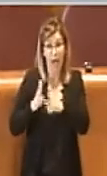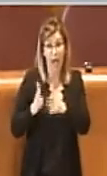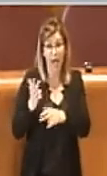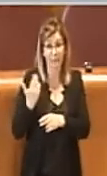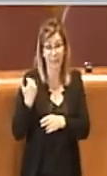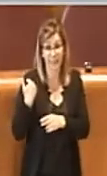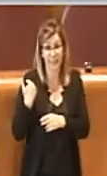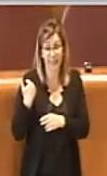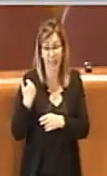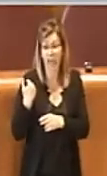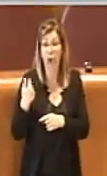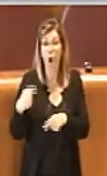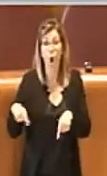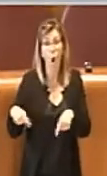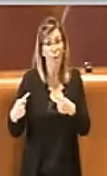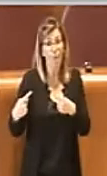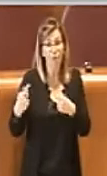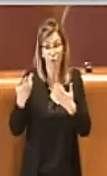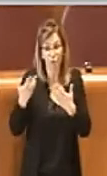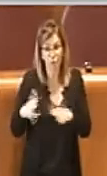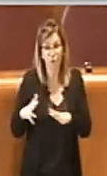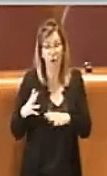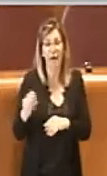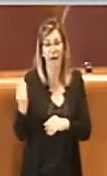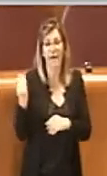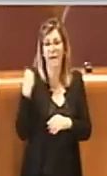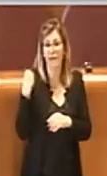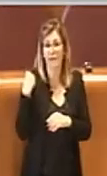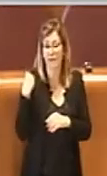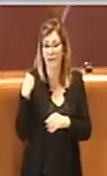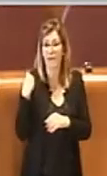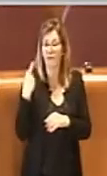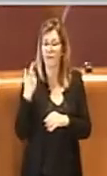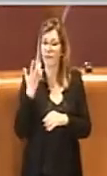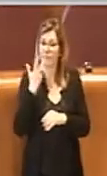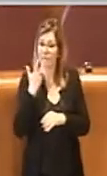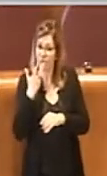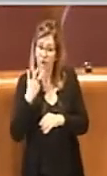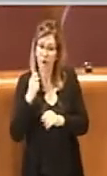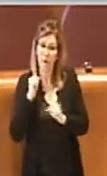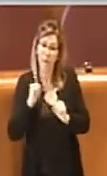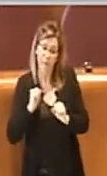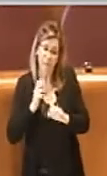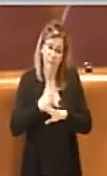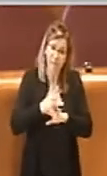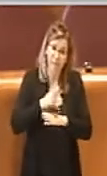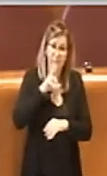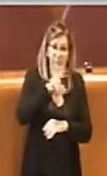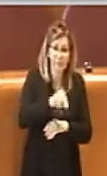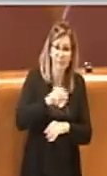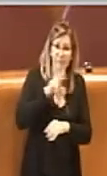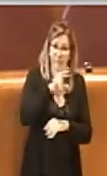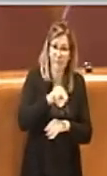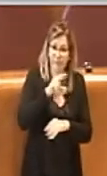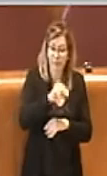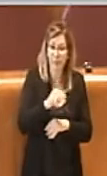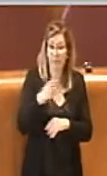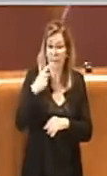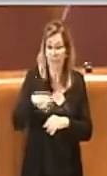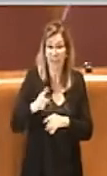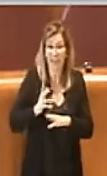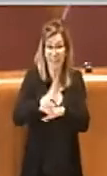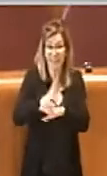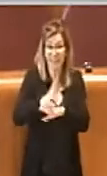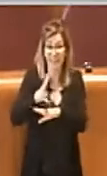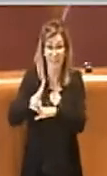opposizioni mi hanno chiesto anche la possibilità, uno spazio per poter parlare degli interventi che si stavano ponendo in essere su